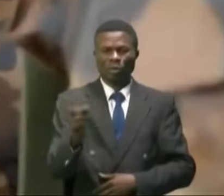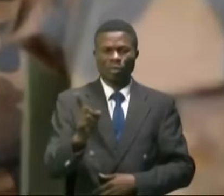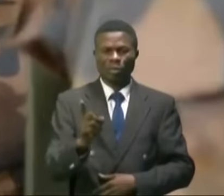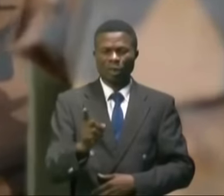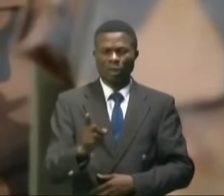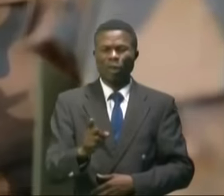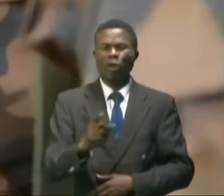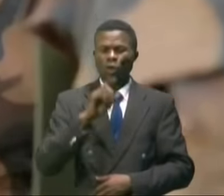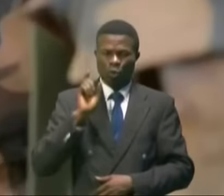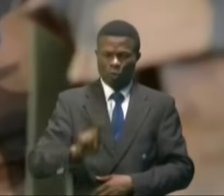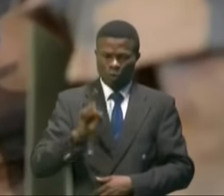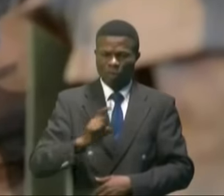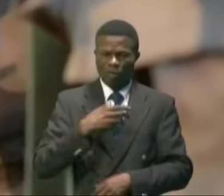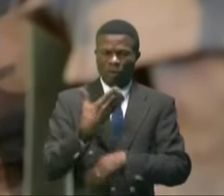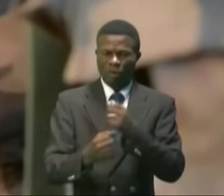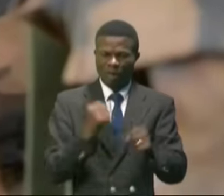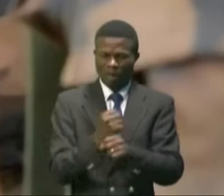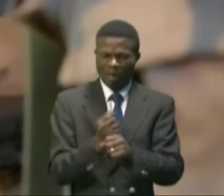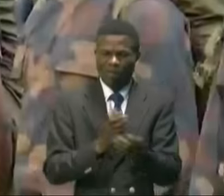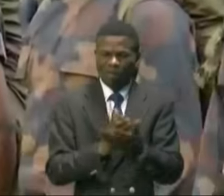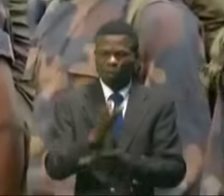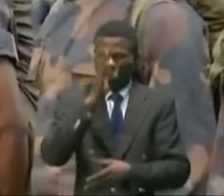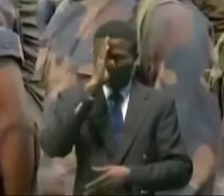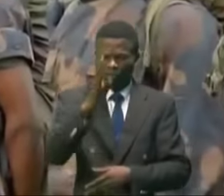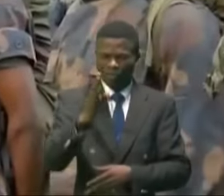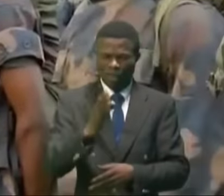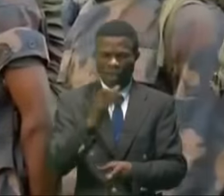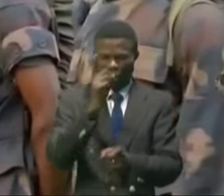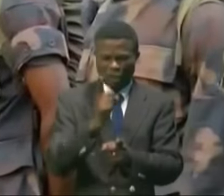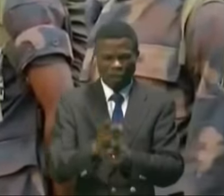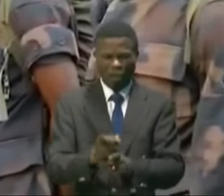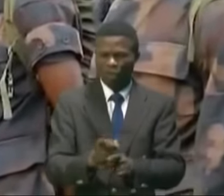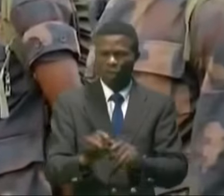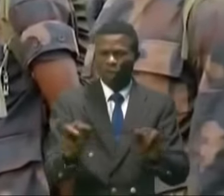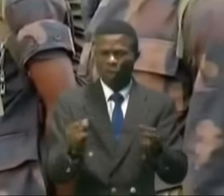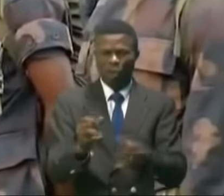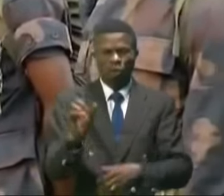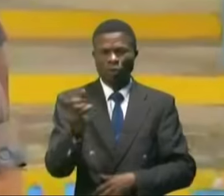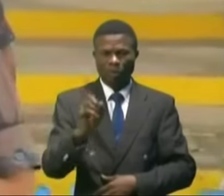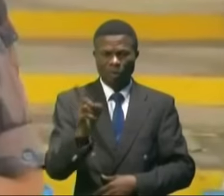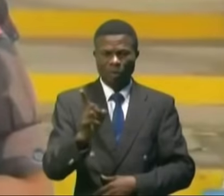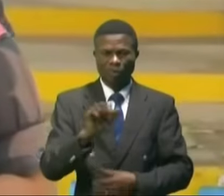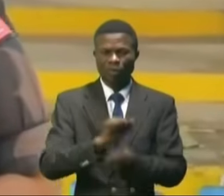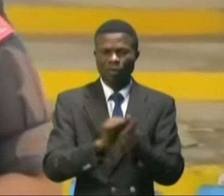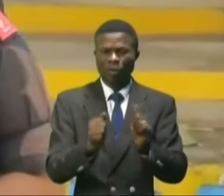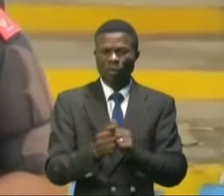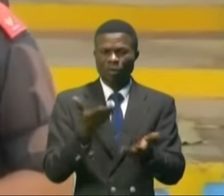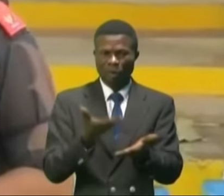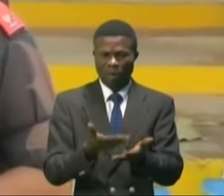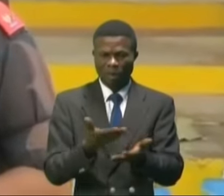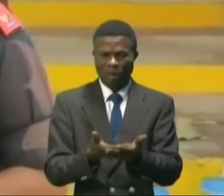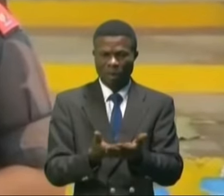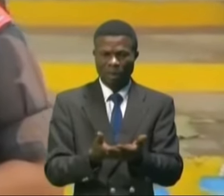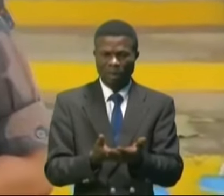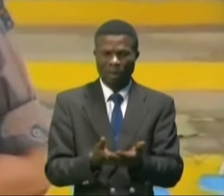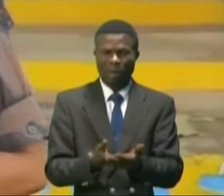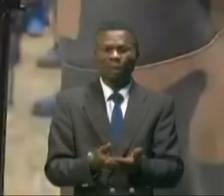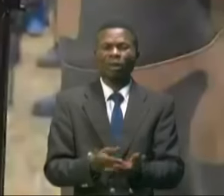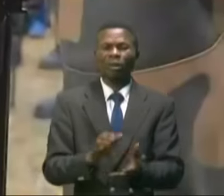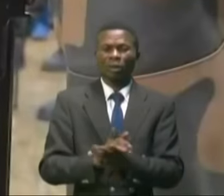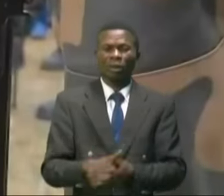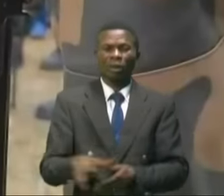Une mise en garde sévère a été donnée aux malveillants qui ne gêlent pour des raisons étourdies de stabiliser l'utouris.